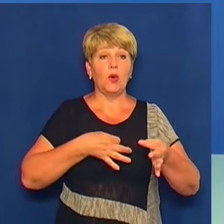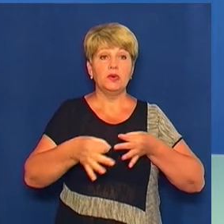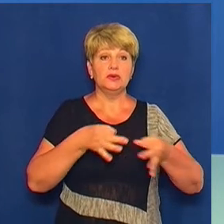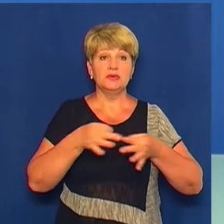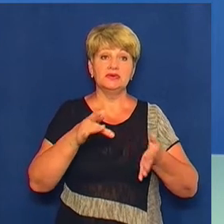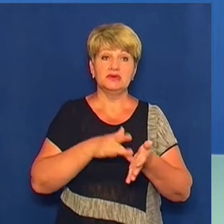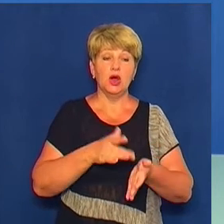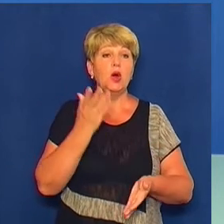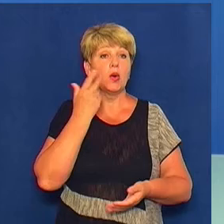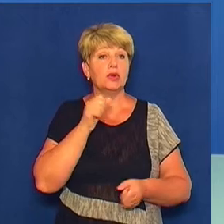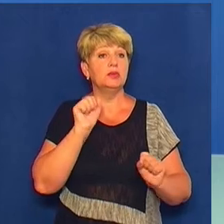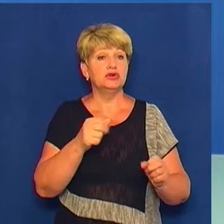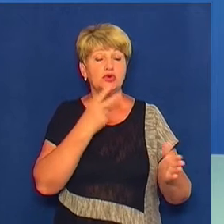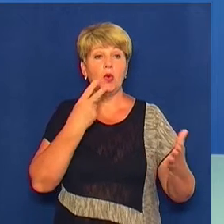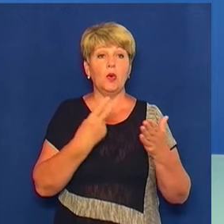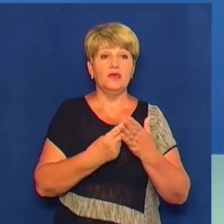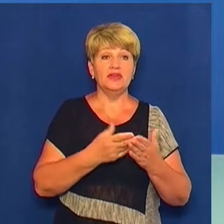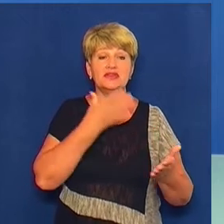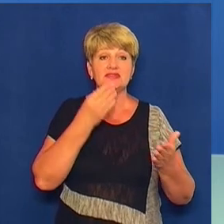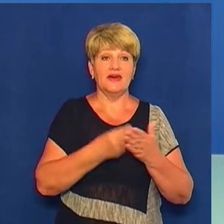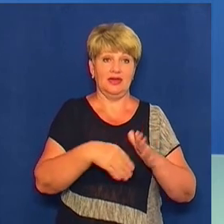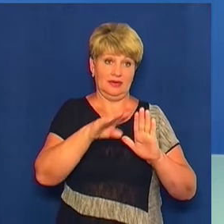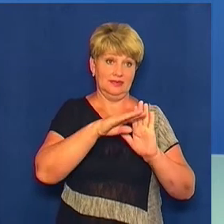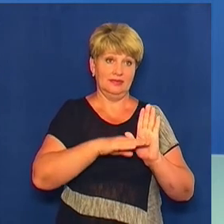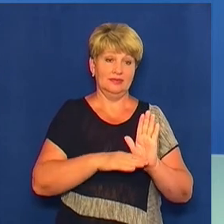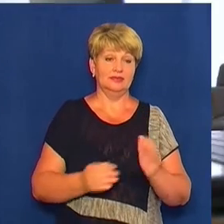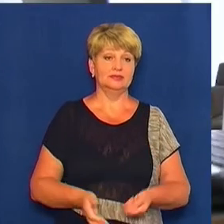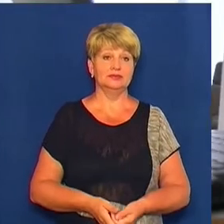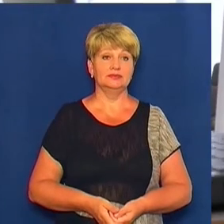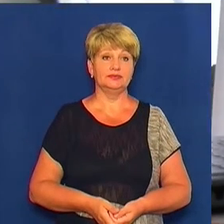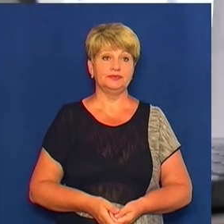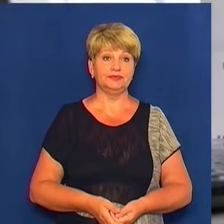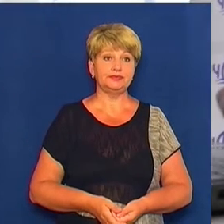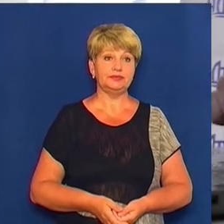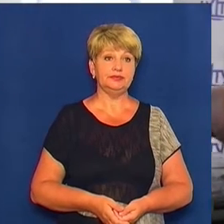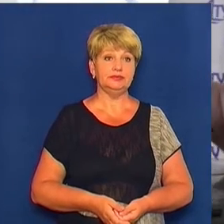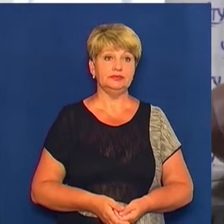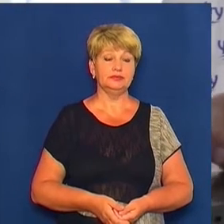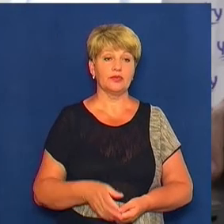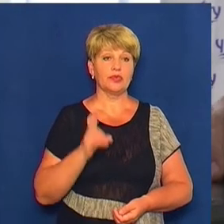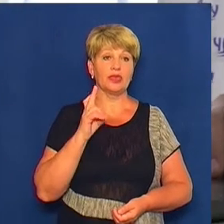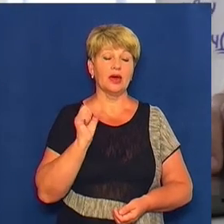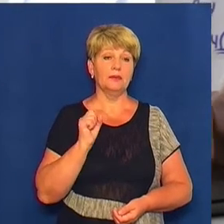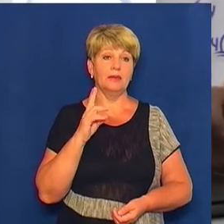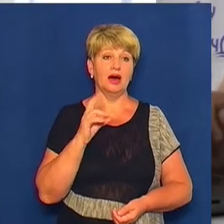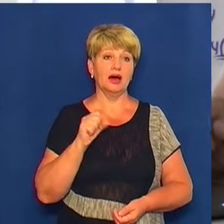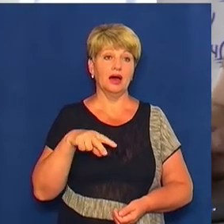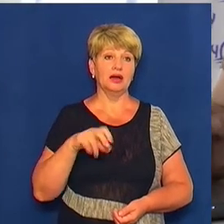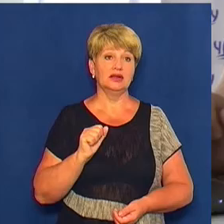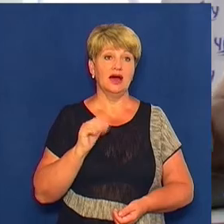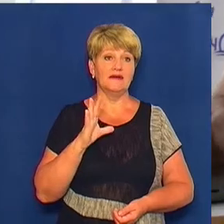Та коли можна буде побачити власний рейтинг? Далі в нашому сюжеті. Бакалабер, форма здобуття освіти,